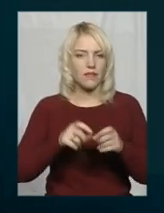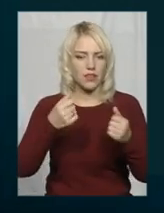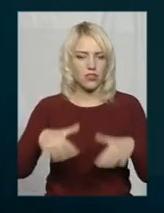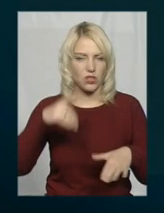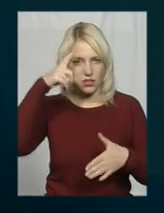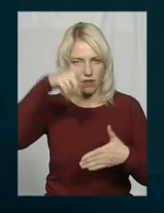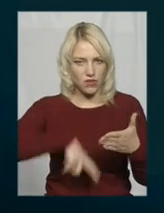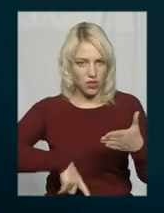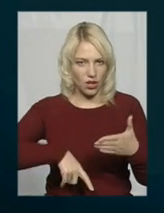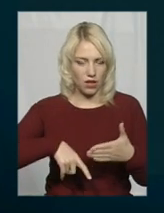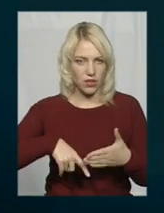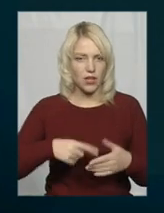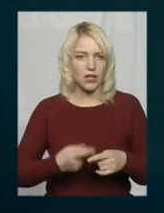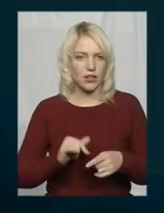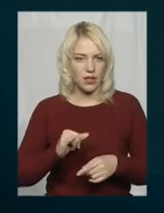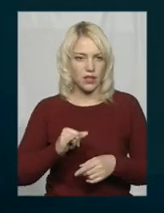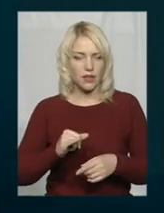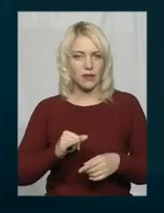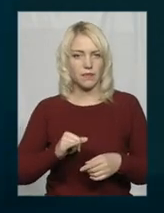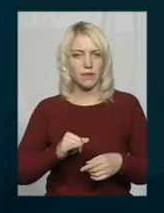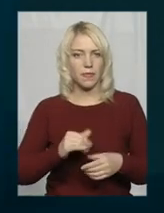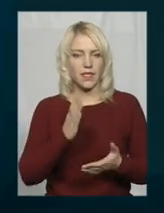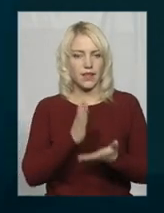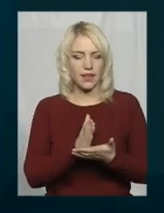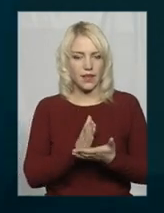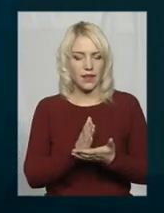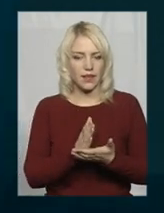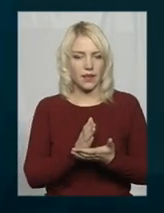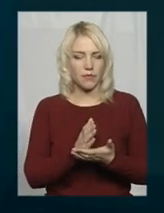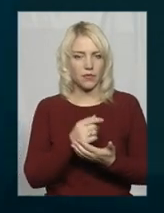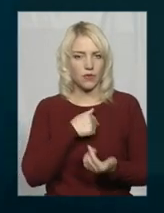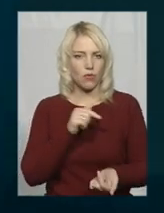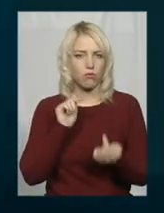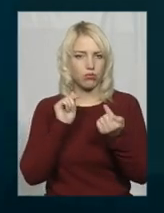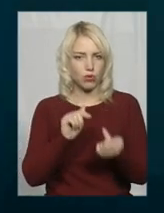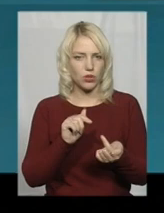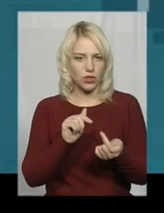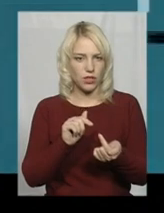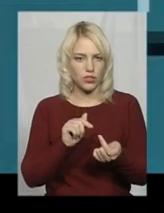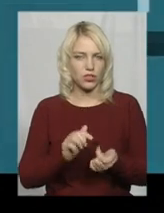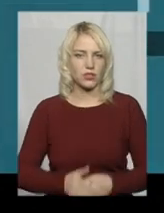віру на цьому. Безпосередньо є протилежними, так, віри.